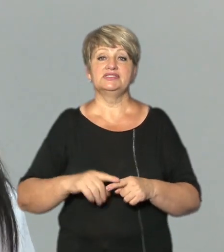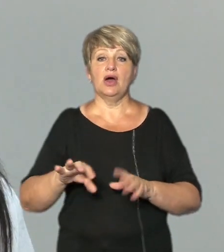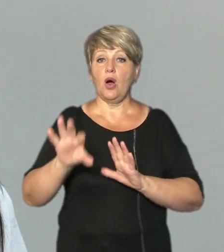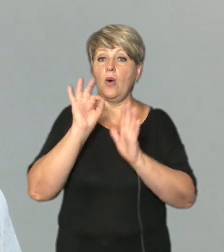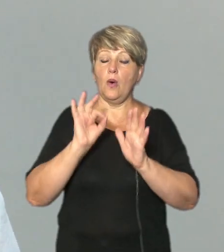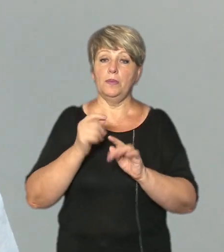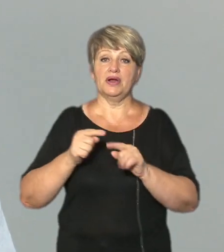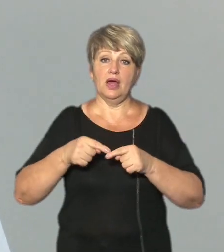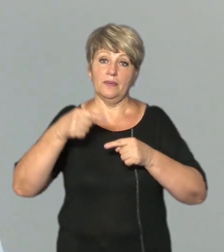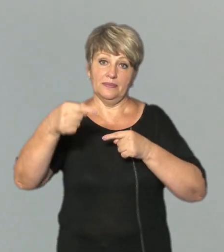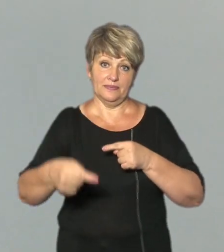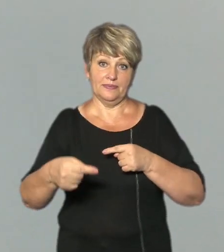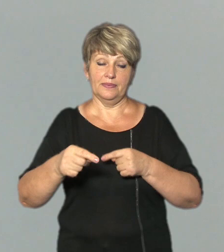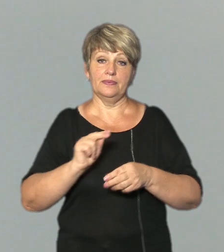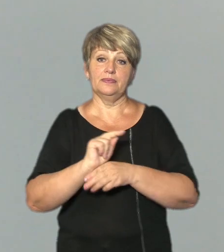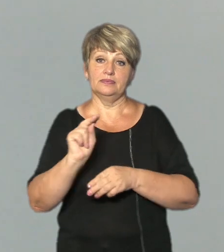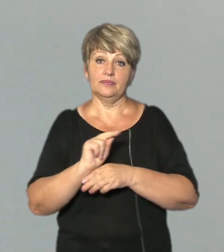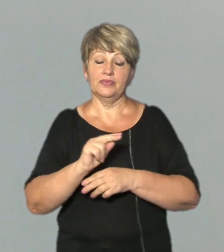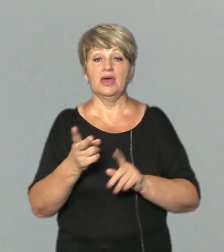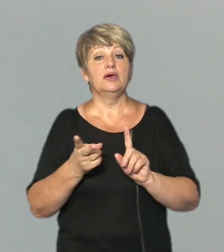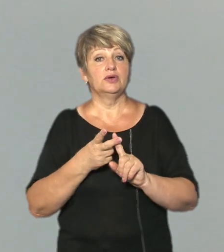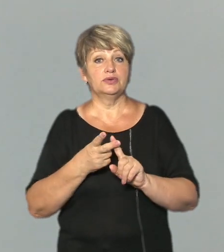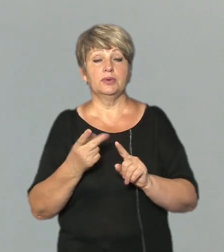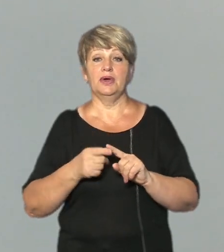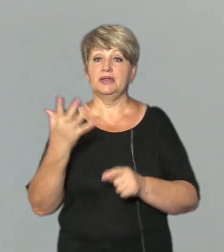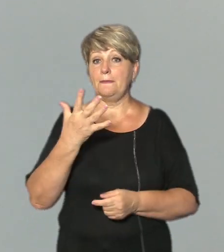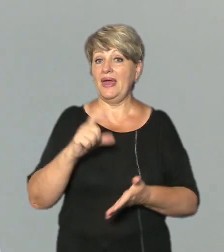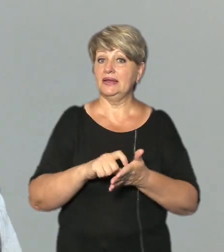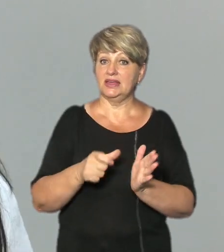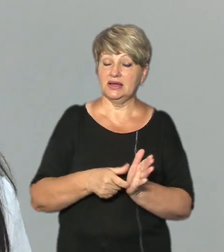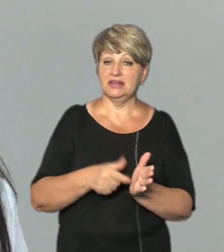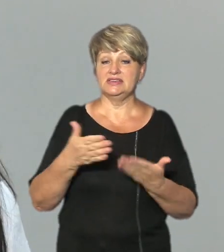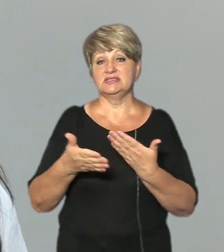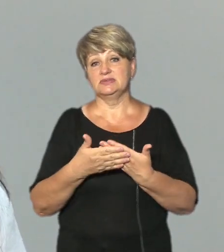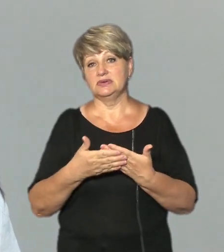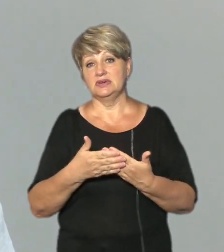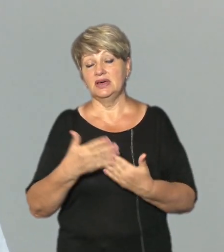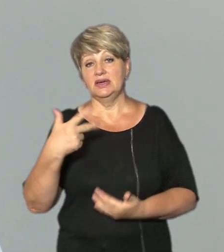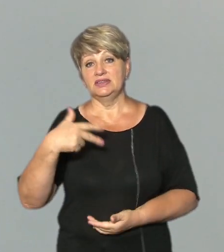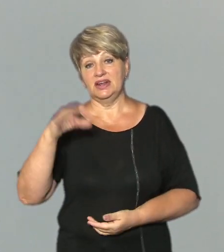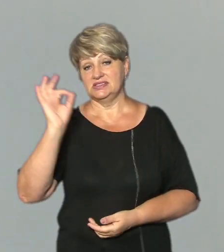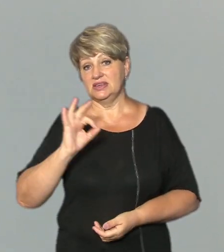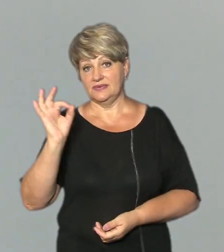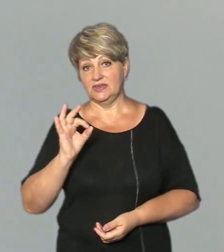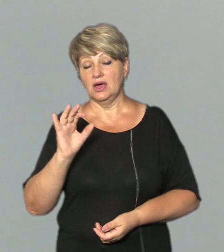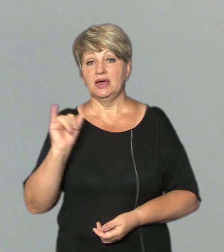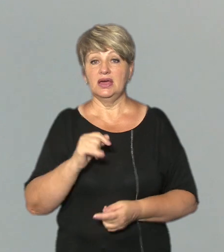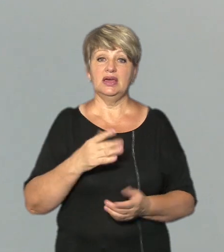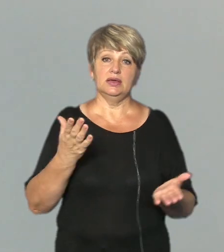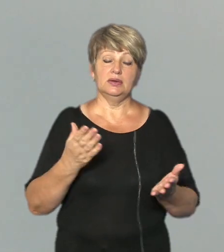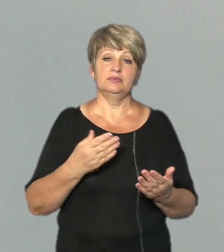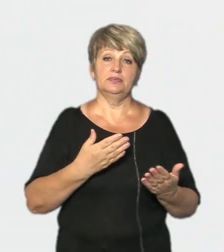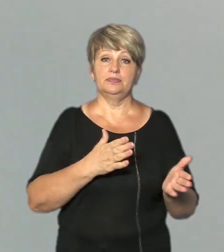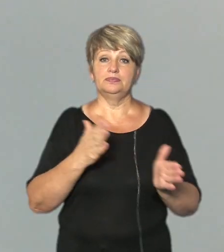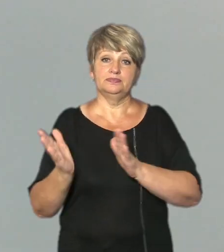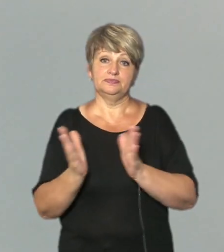найбільша цифра серед усіх на другому місці це п'яті класи там близько трошки більше 30 відсотків і плюс-мінус така цифра